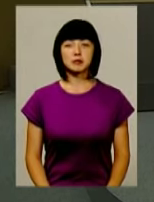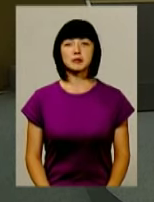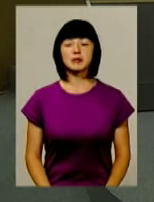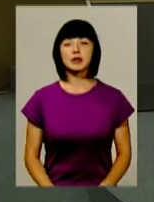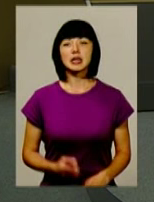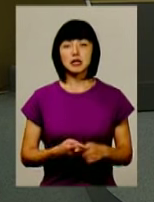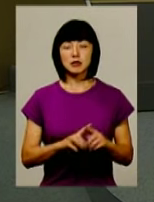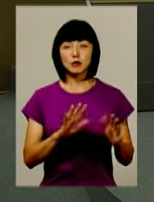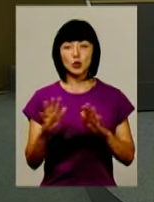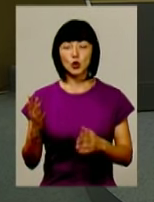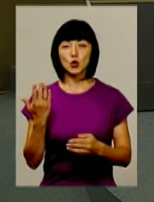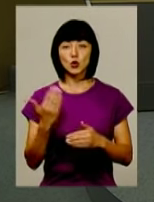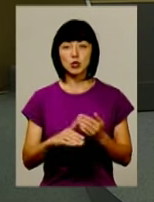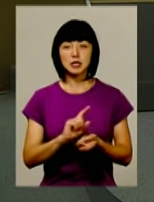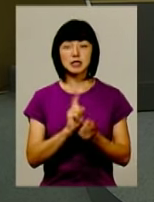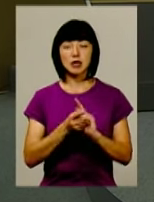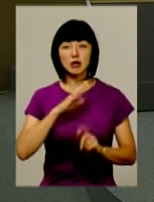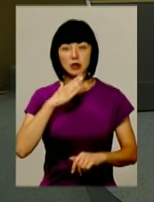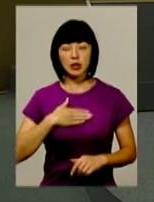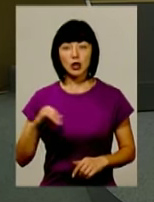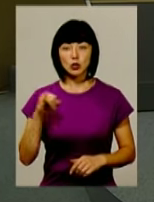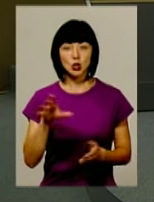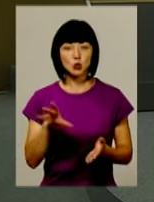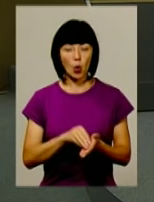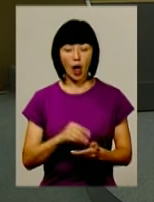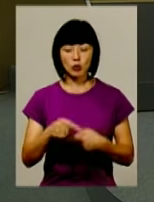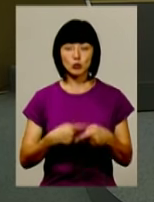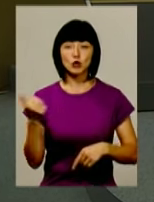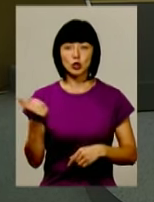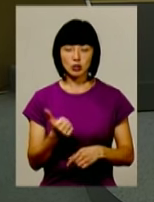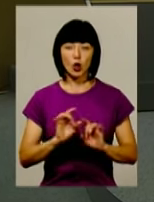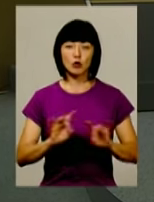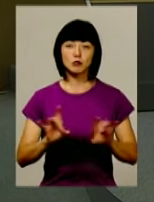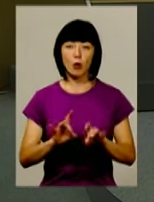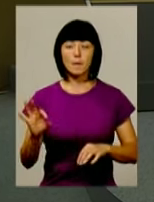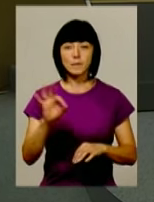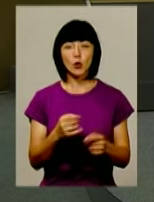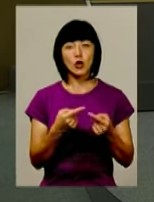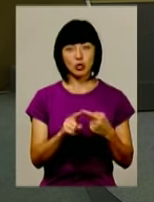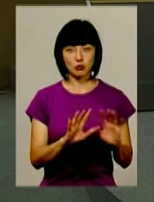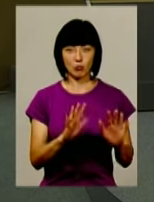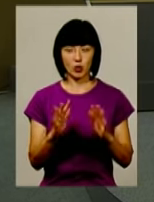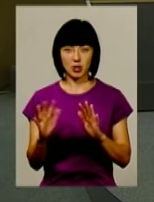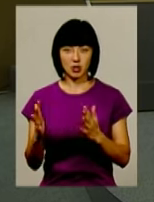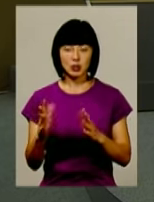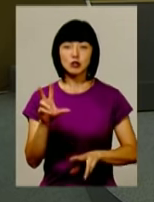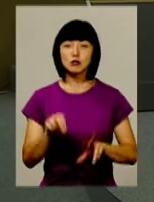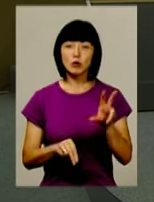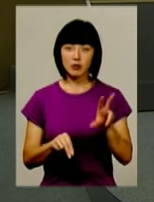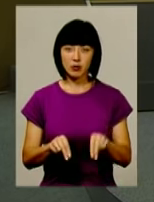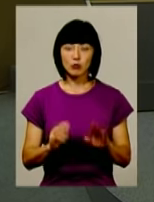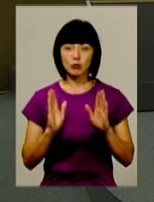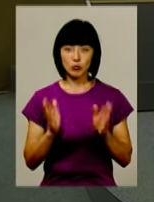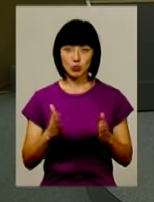Ці події вже стали нашою історією, а наступного тижня ми розповімо вам про інші події. Сподіваємося,